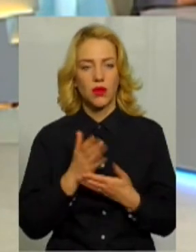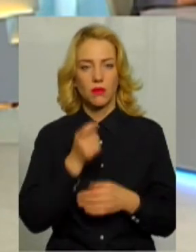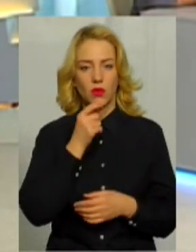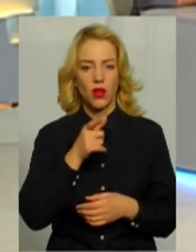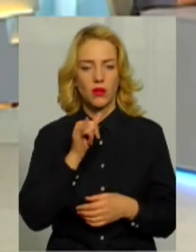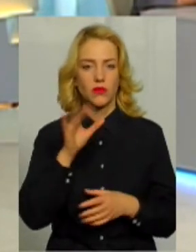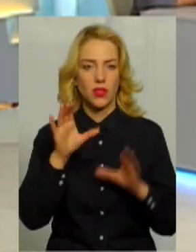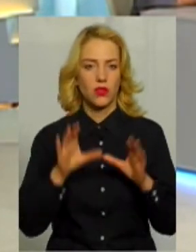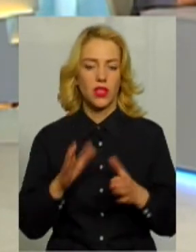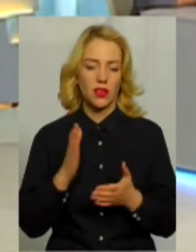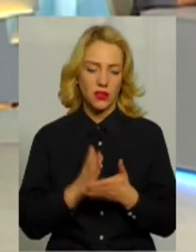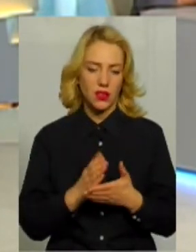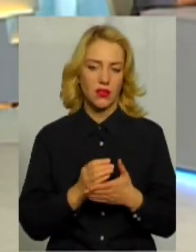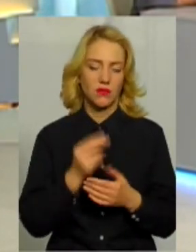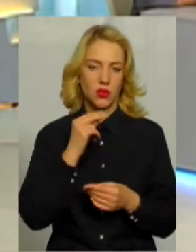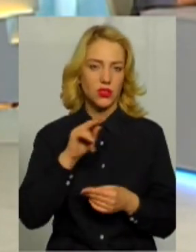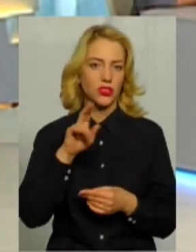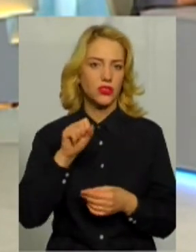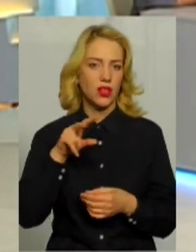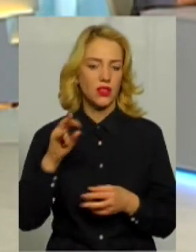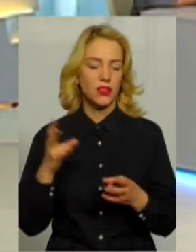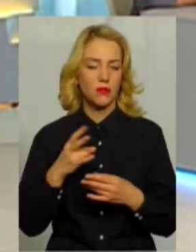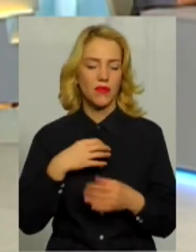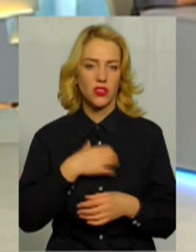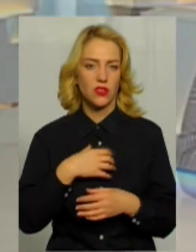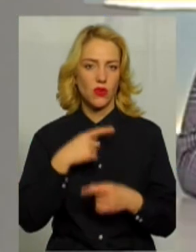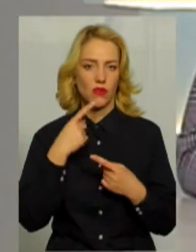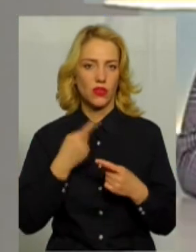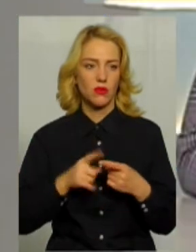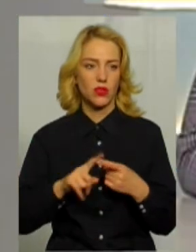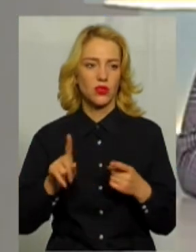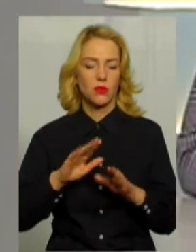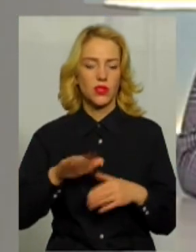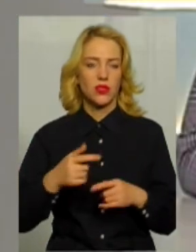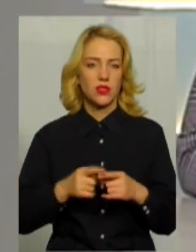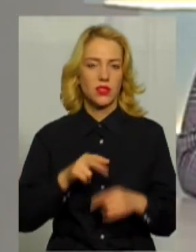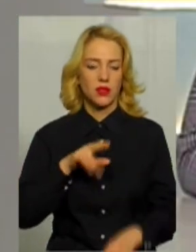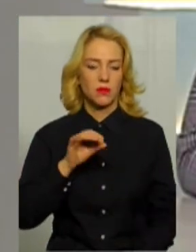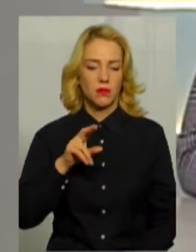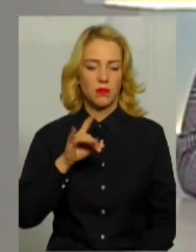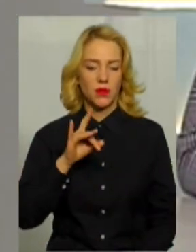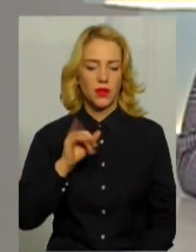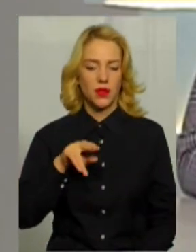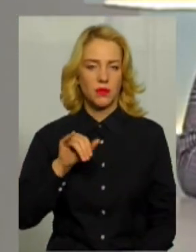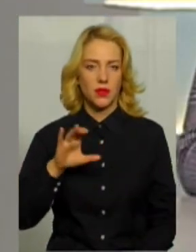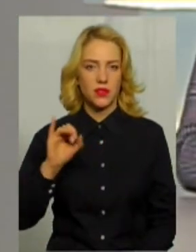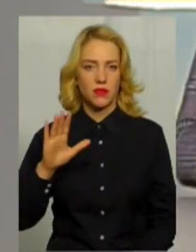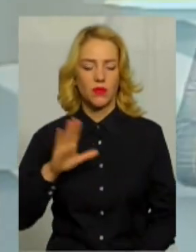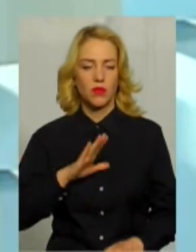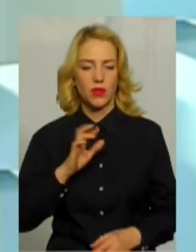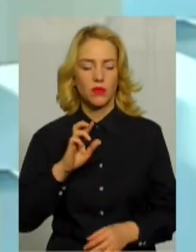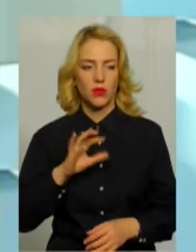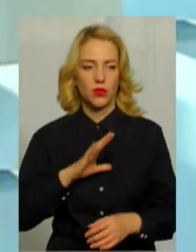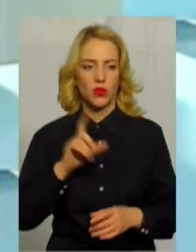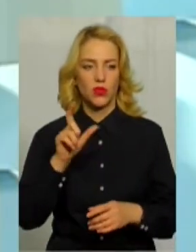в законодавстві, зрушення певні є, але надзвичайно важливо говорити про те, що після цих приписів було б дуже добре, щоб особа,